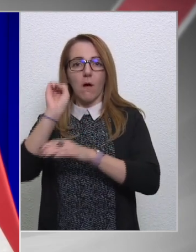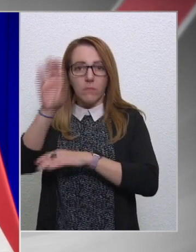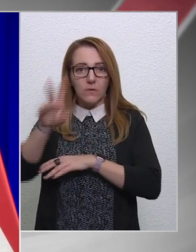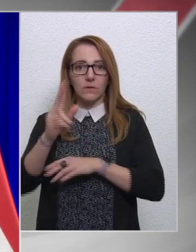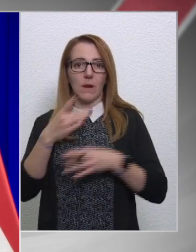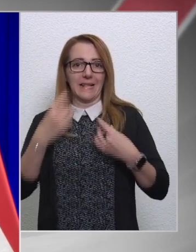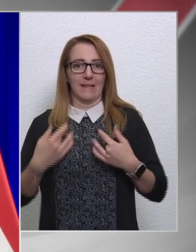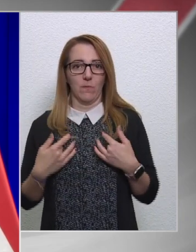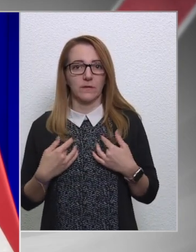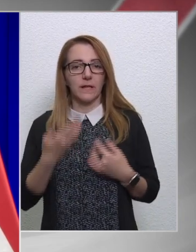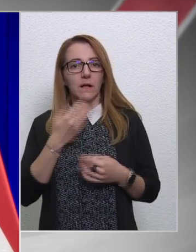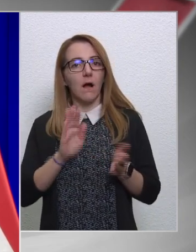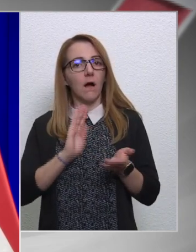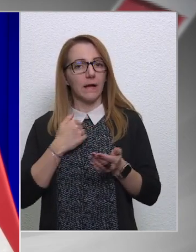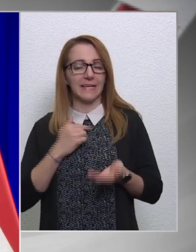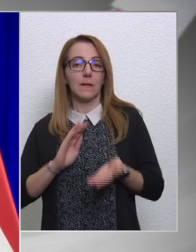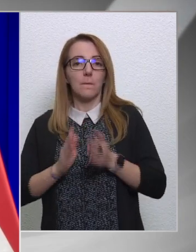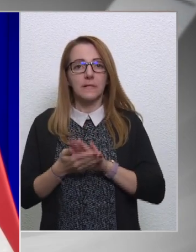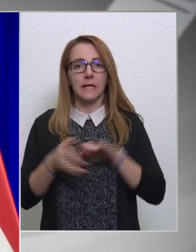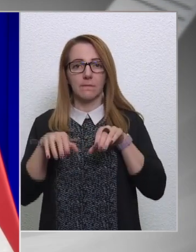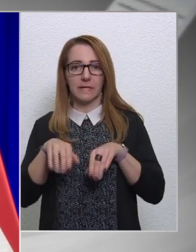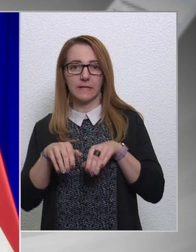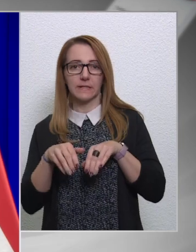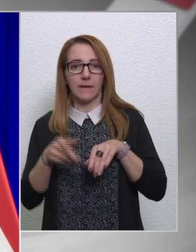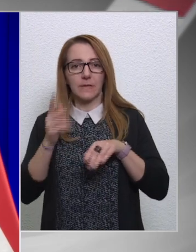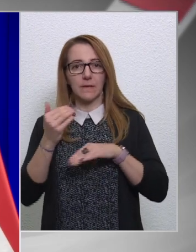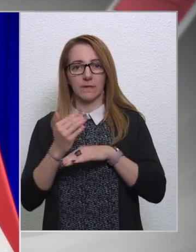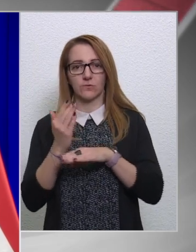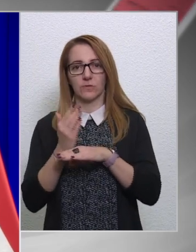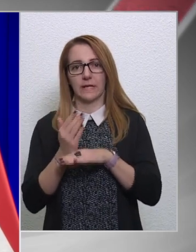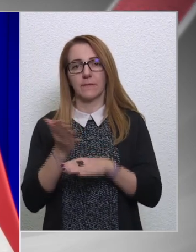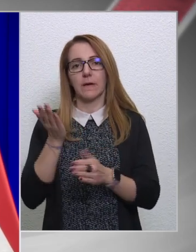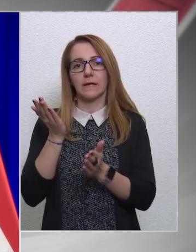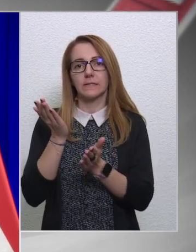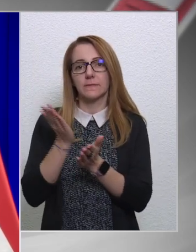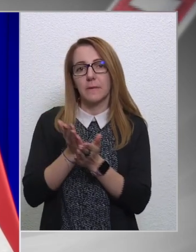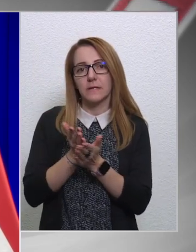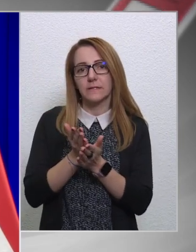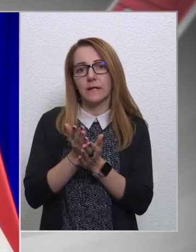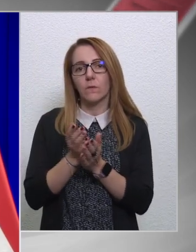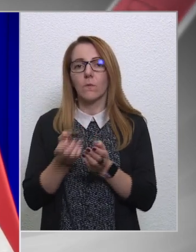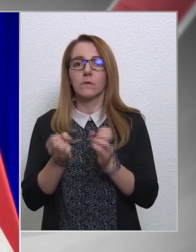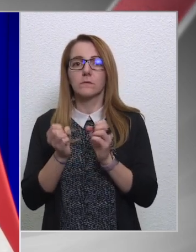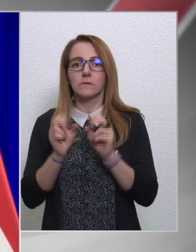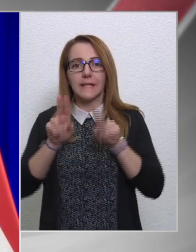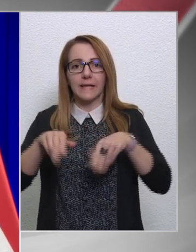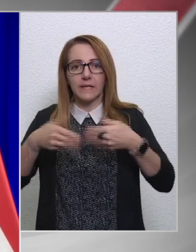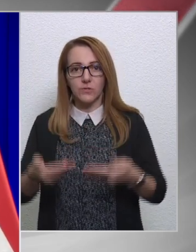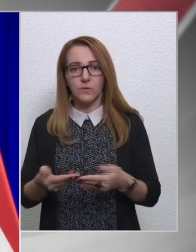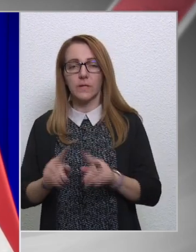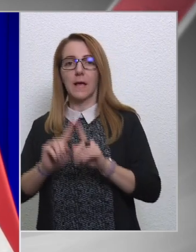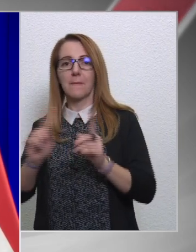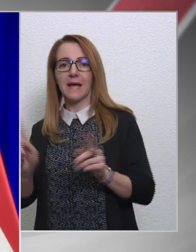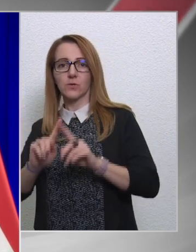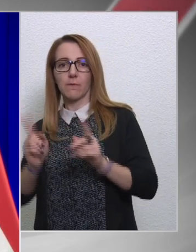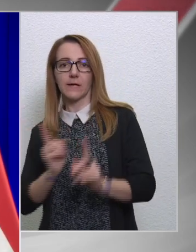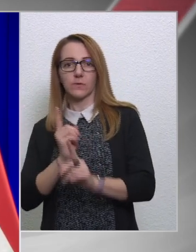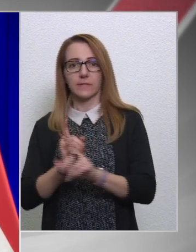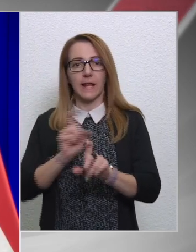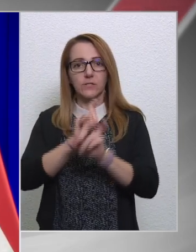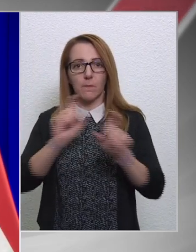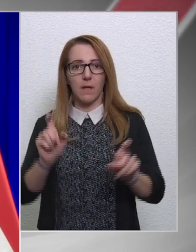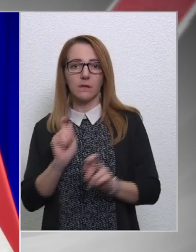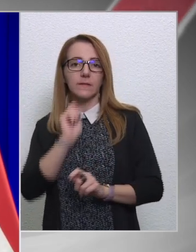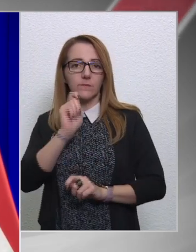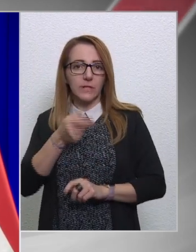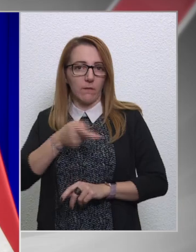akkor lehet, hogy lemondanék. De hogyha én mindent megtettem a képességeimhez mérten, hogy teljesüljön, ám mások más hozzáállásából adódóan nem sikerül,